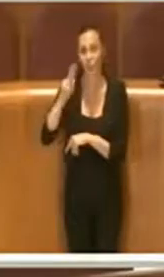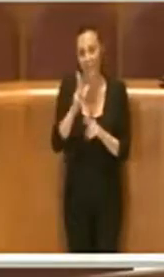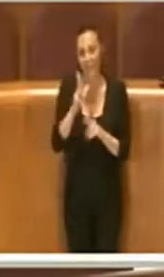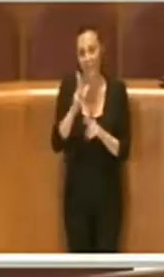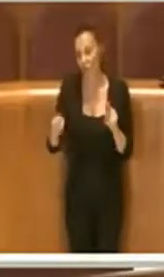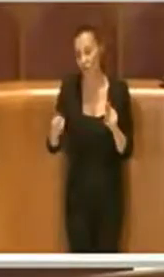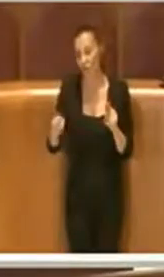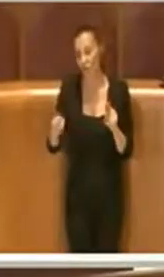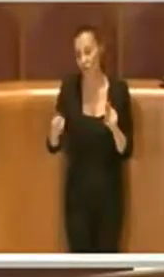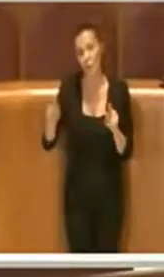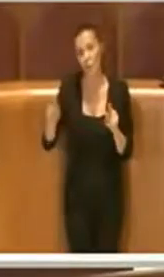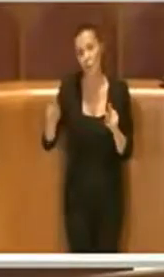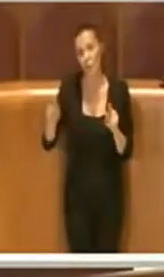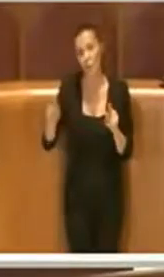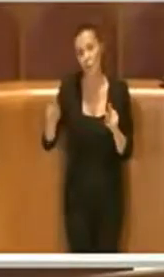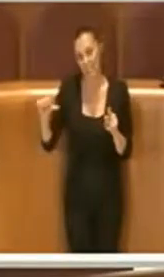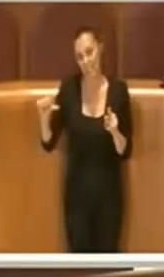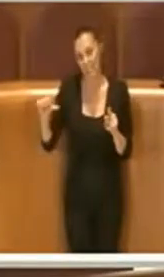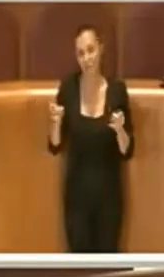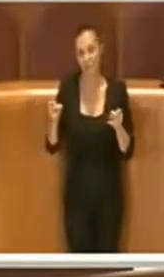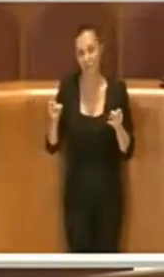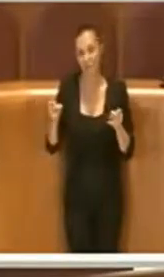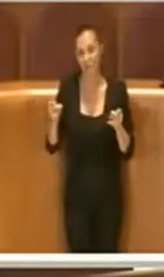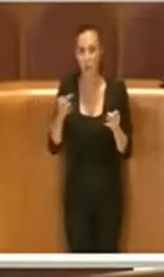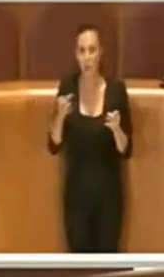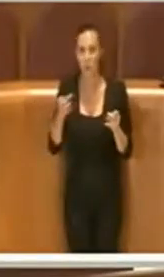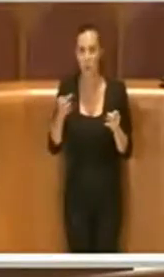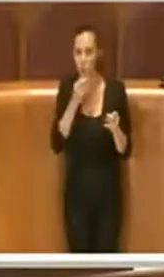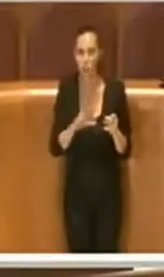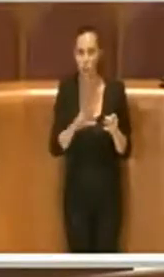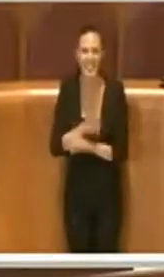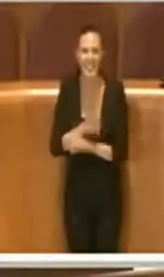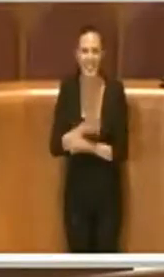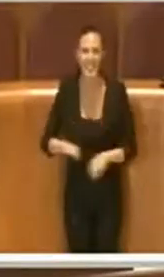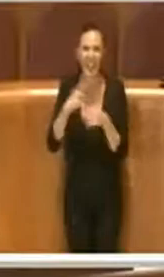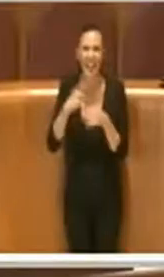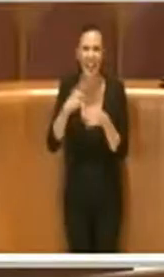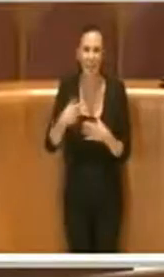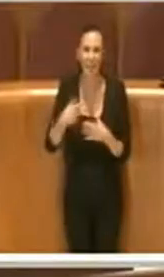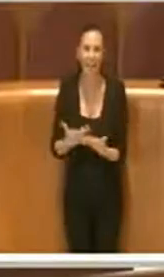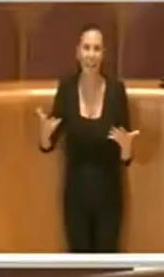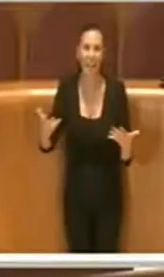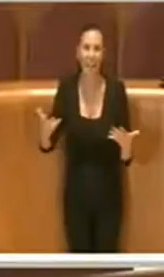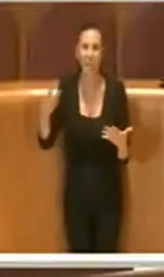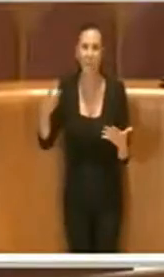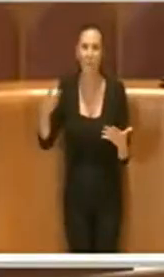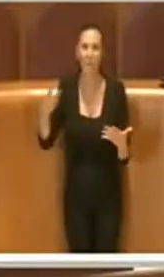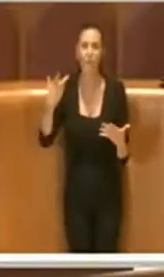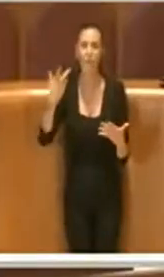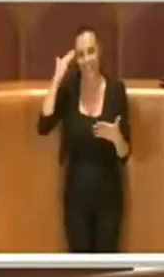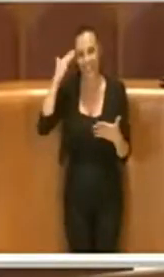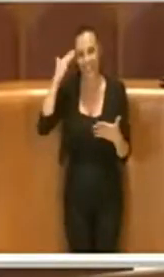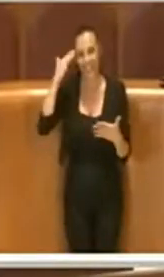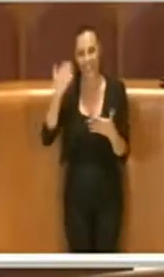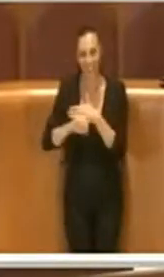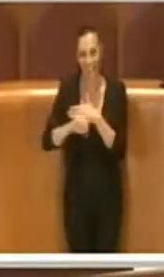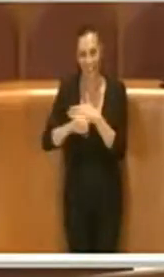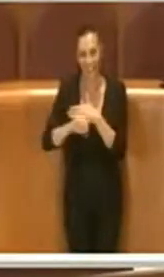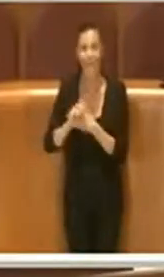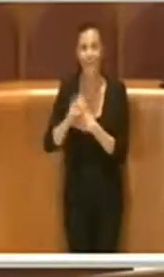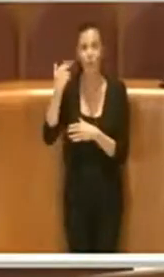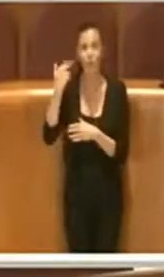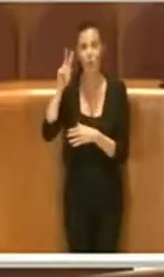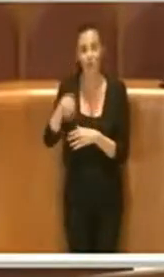e il 2016 sostanzialmente non avviene nulla per Campotestaccio. Tanto che in effetti nel